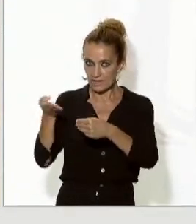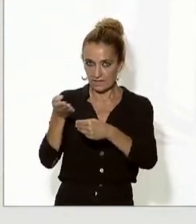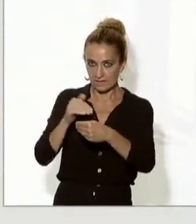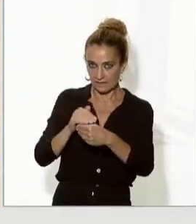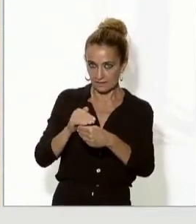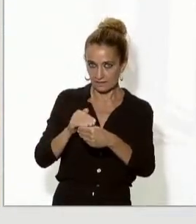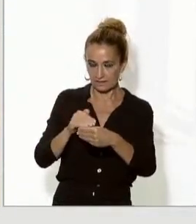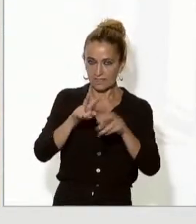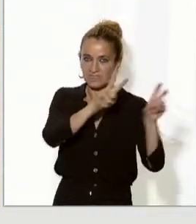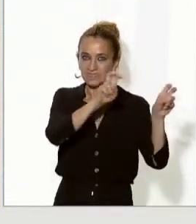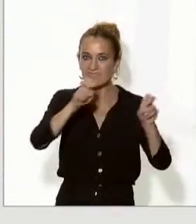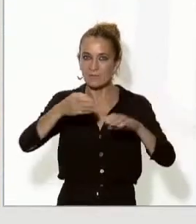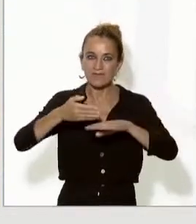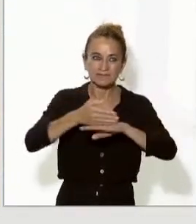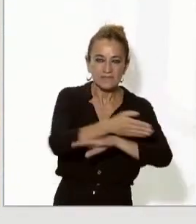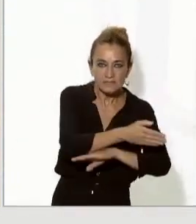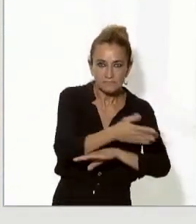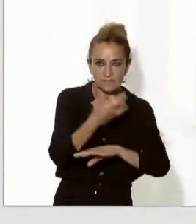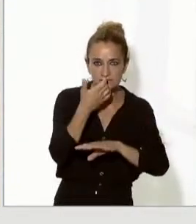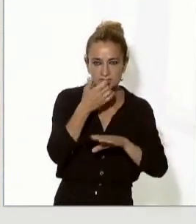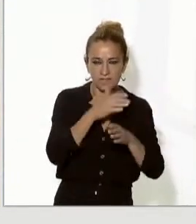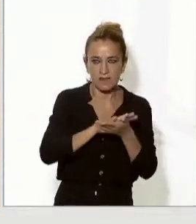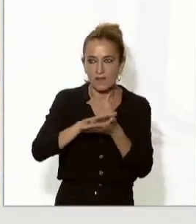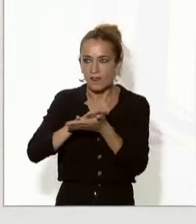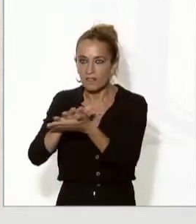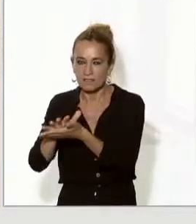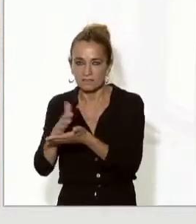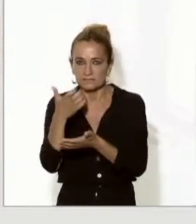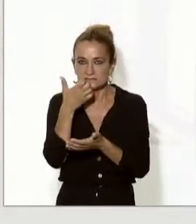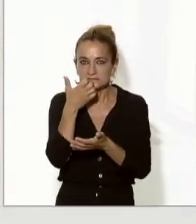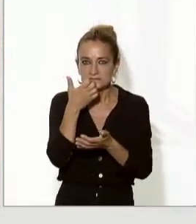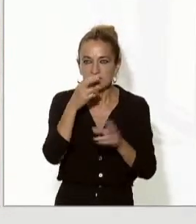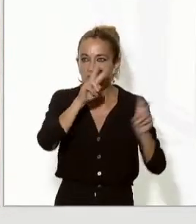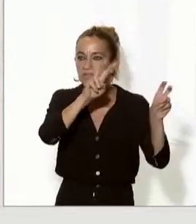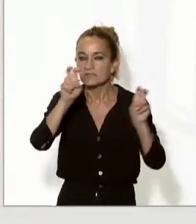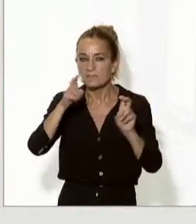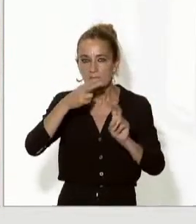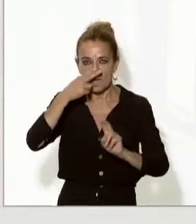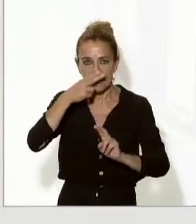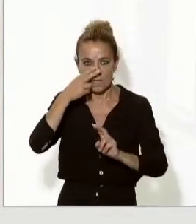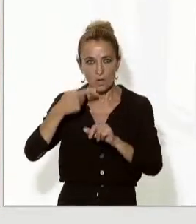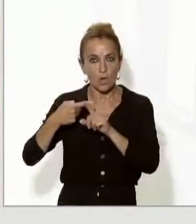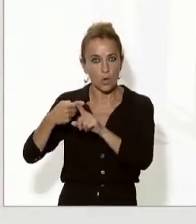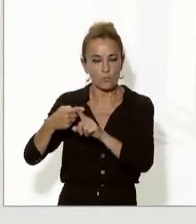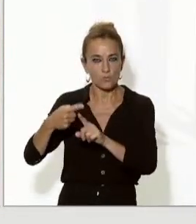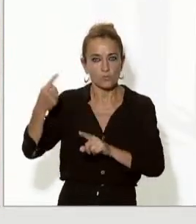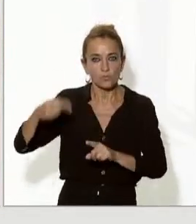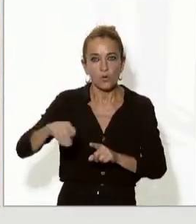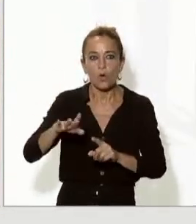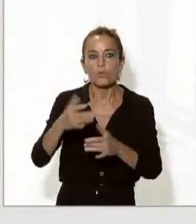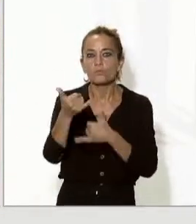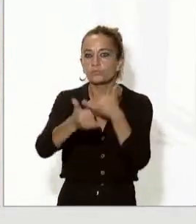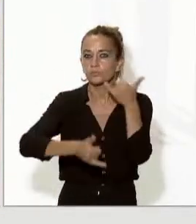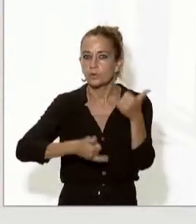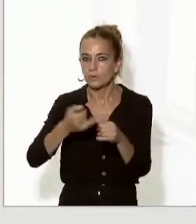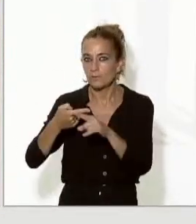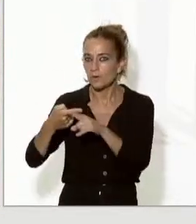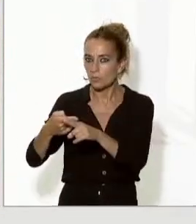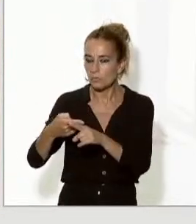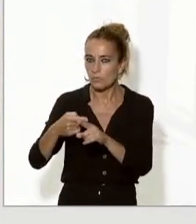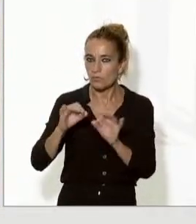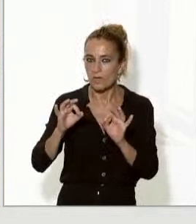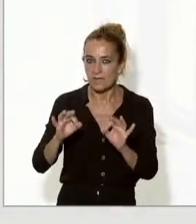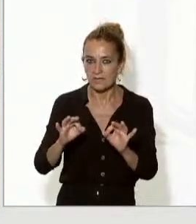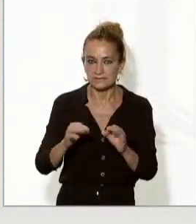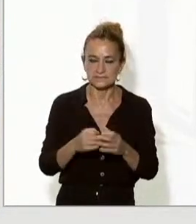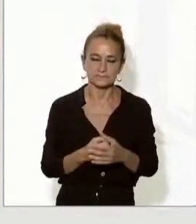transversals en tots aquells aspectes d'interès comú o que poden constituir una problemàtica comuna. I en aquest